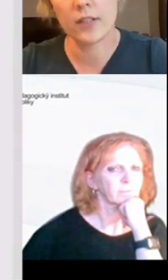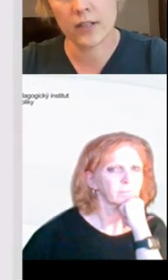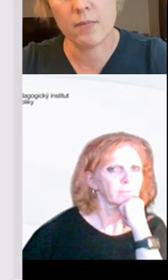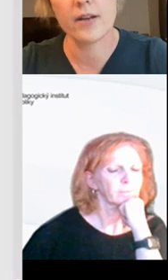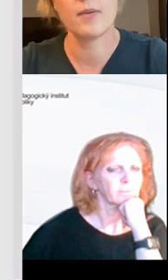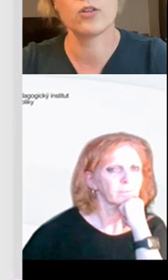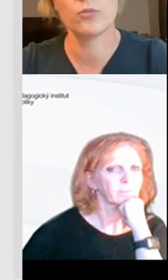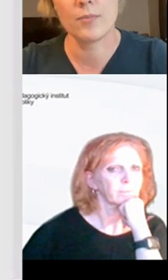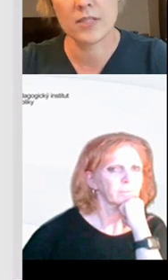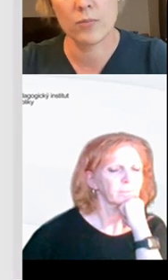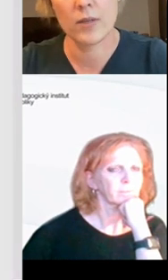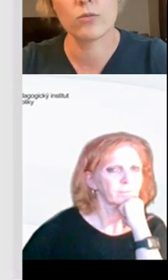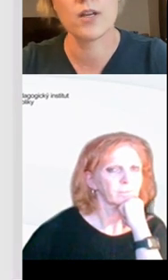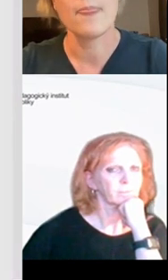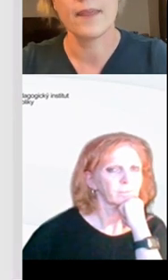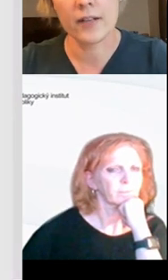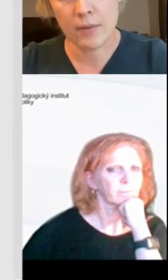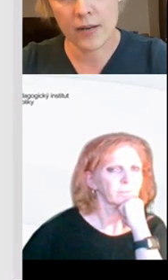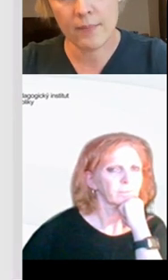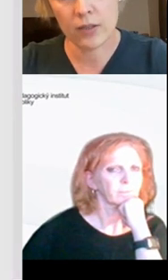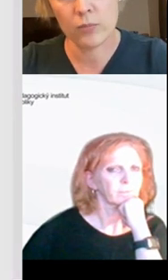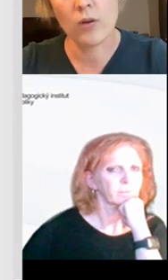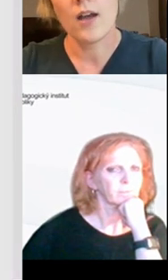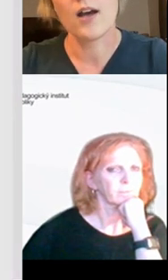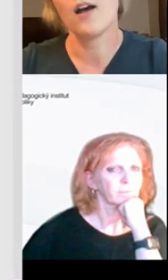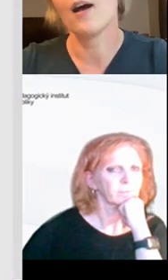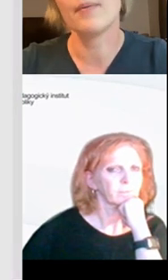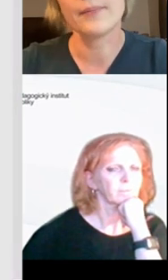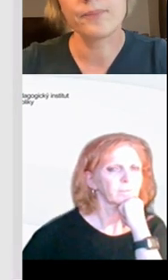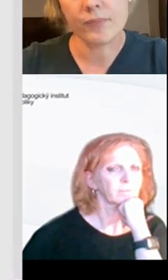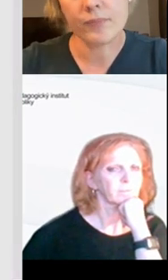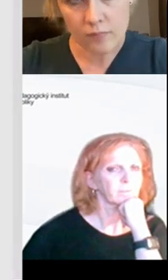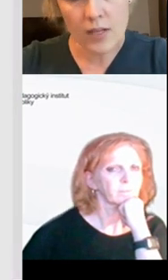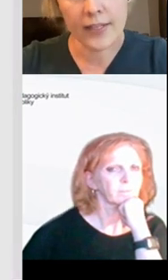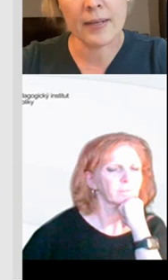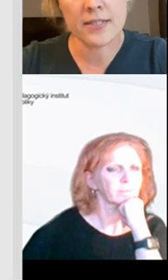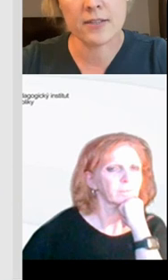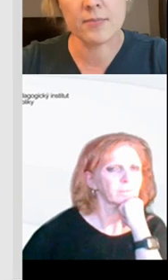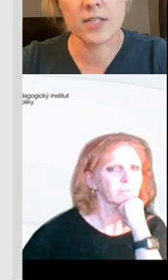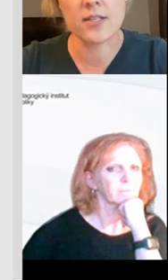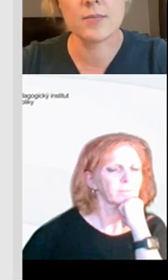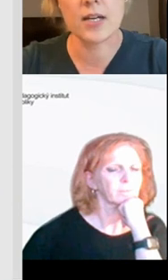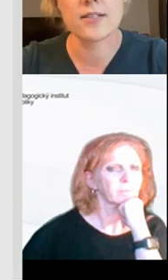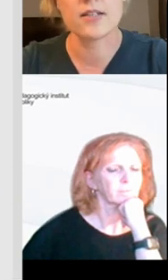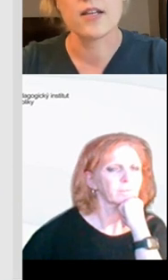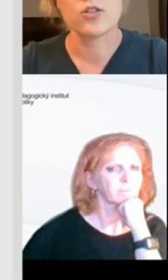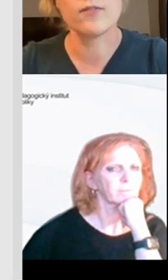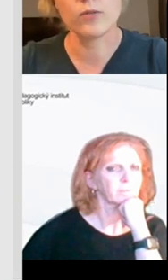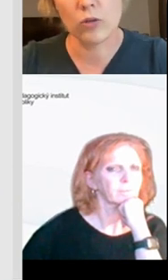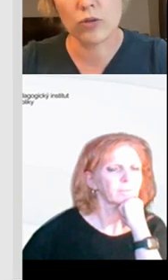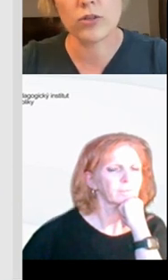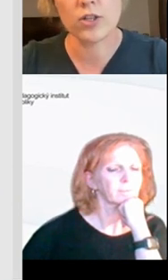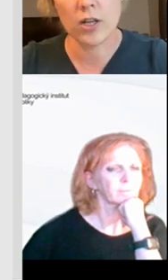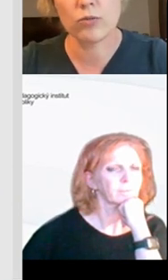začneme pracovat, tak je nabádáme k tomu, aby si umyli ruce, tak je nabádáme k tomu, jak mají s tím zařízením zacházet.